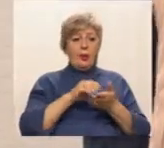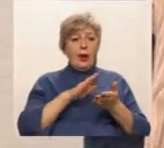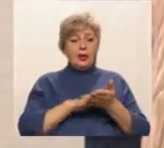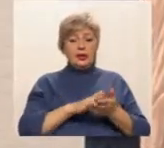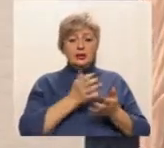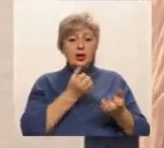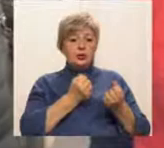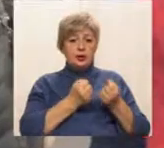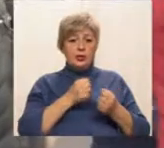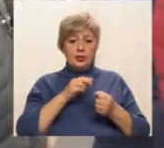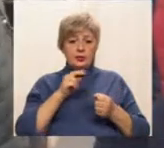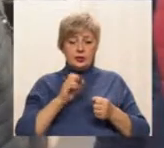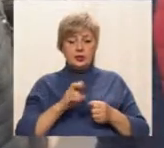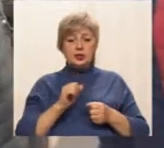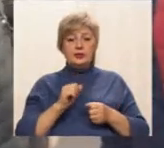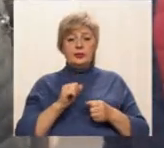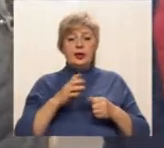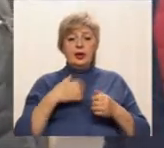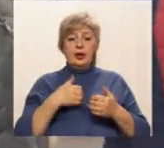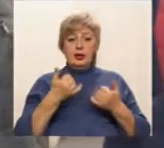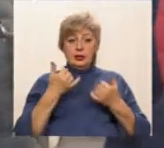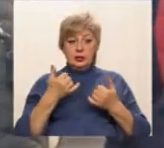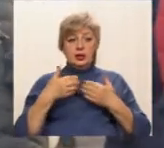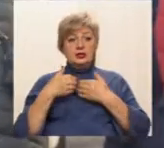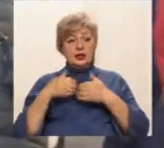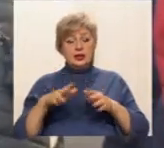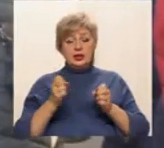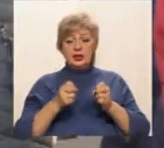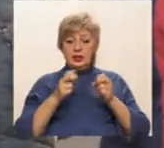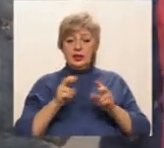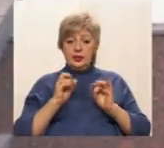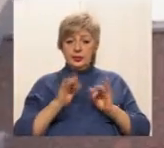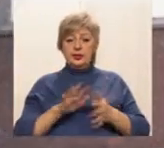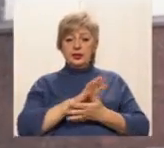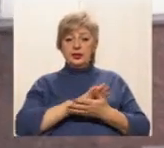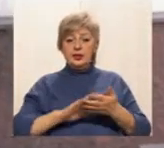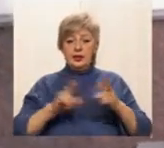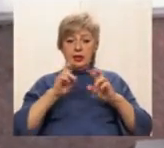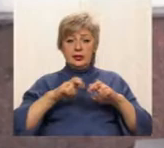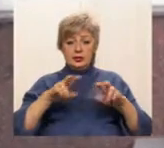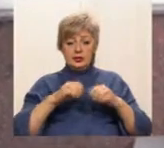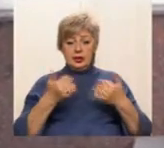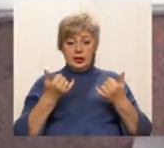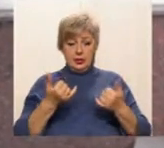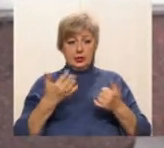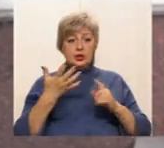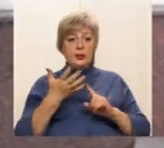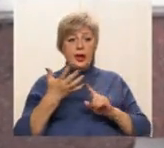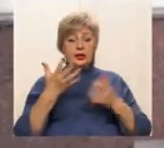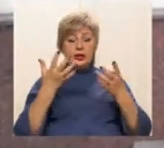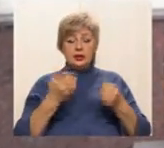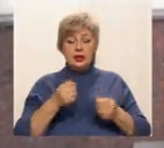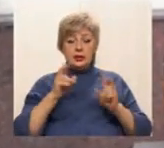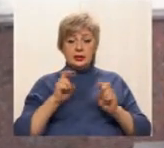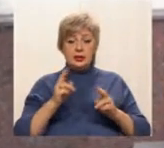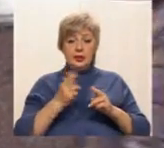посадових осіб підприємства «Каспій» відкрите кримінальне впровадження і триває розслідування. Оскільки ми вже п'ятий день сядемо без світла і без тепла,